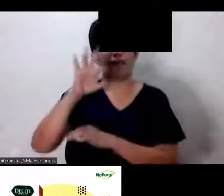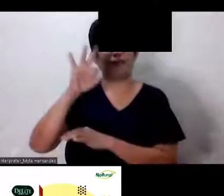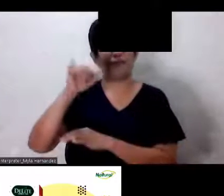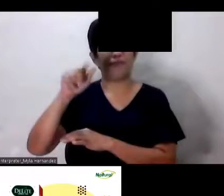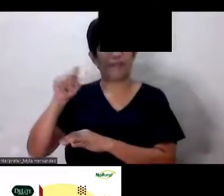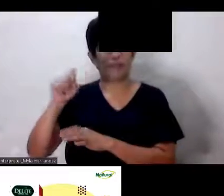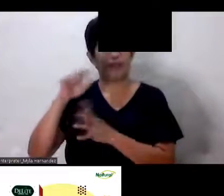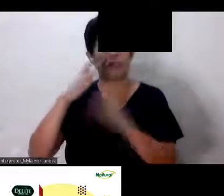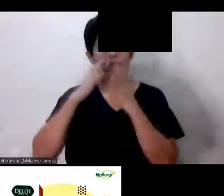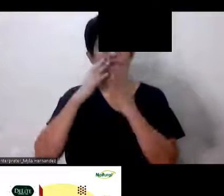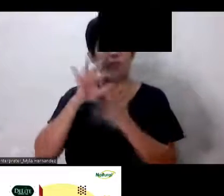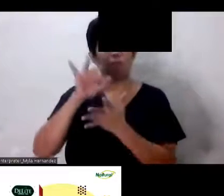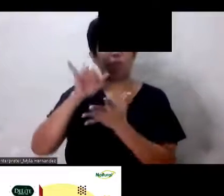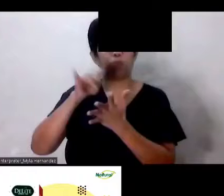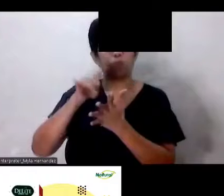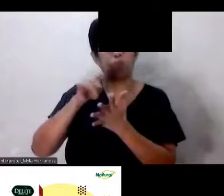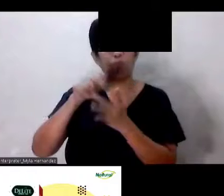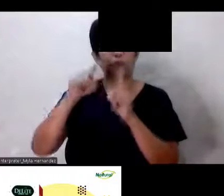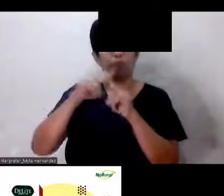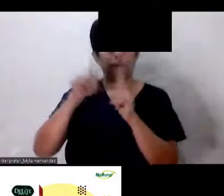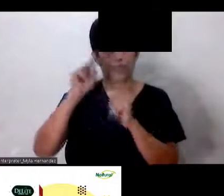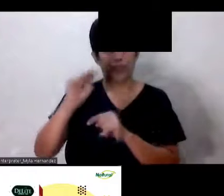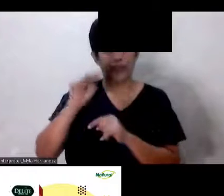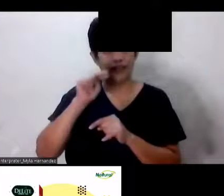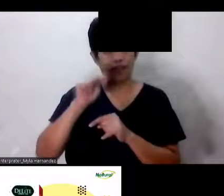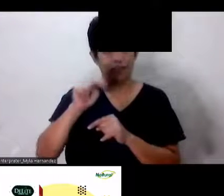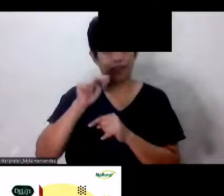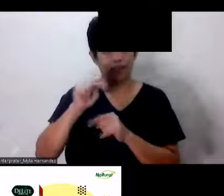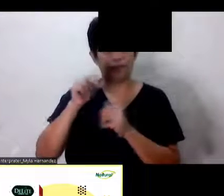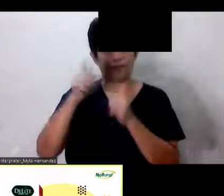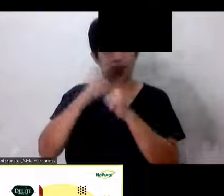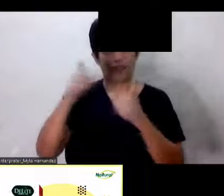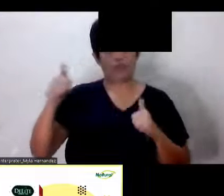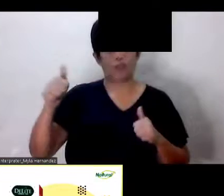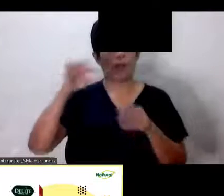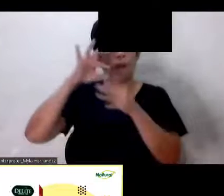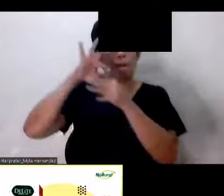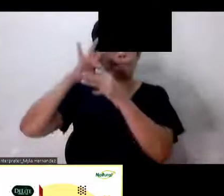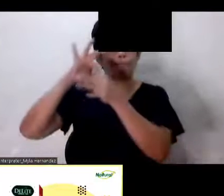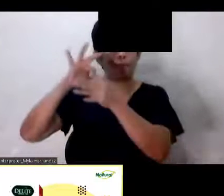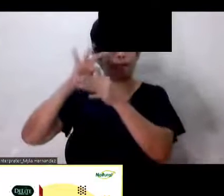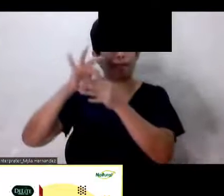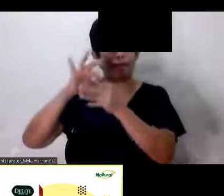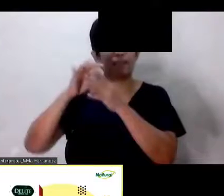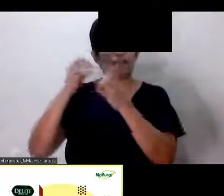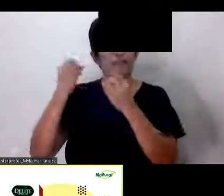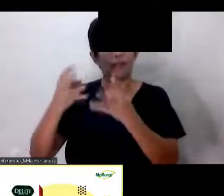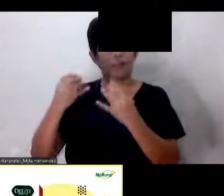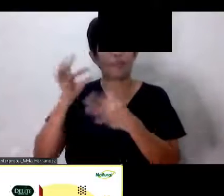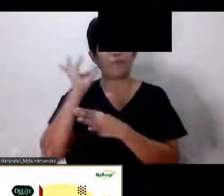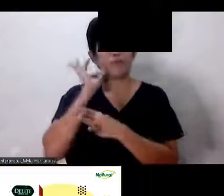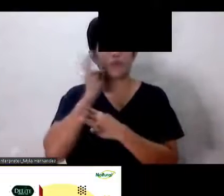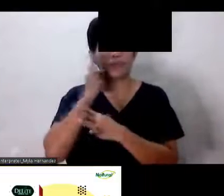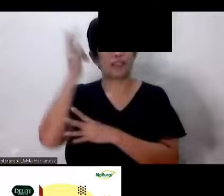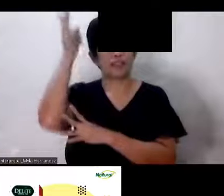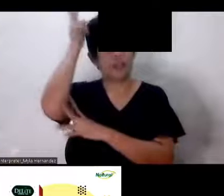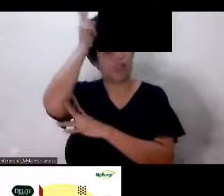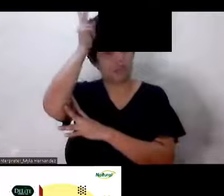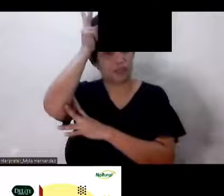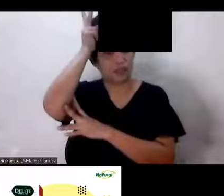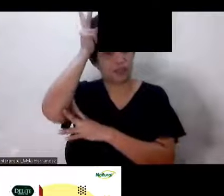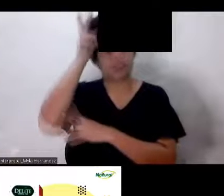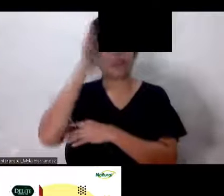Magagalit sila sa atin Pero talaga po kailangan Iwasan yung mga karne Ang damihan po natin Ay prutas at gulay At